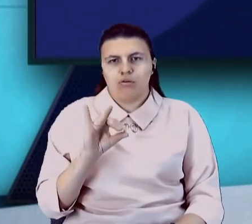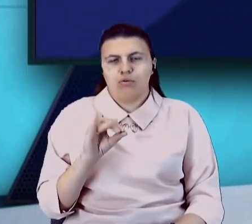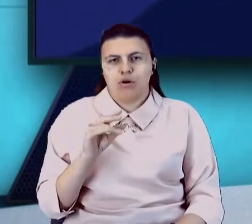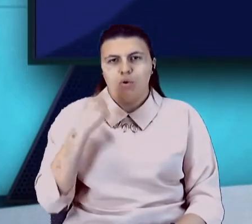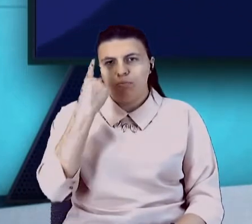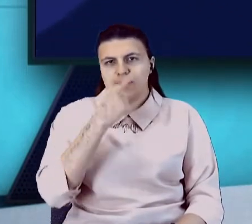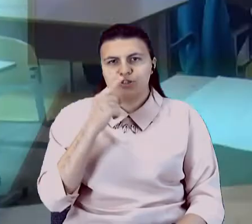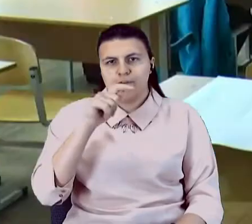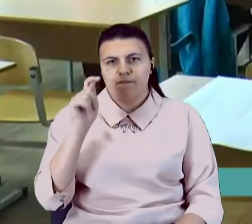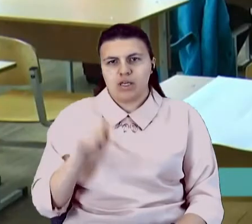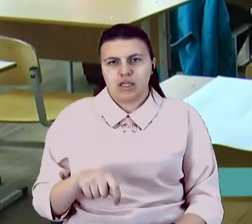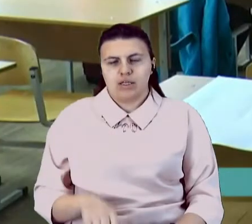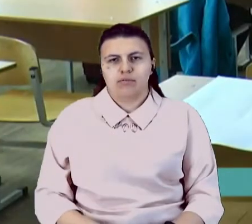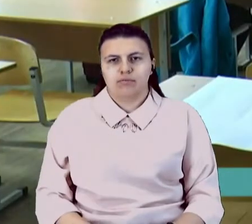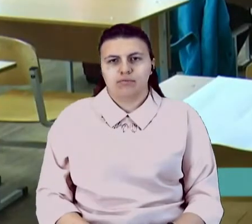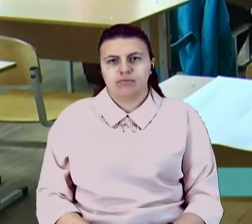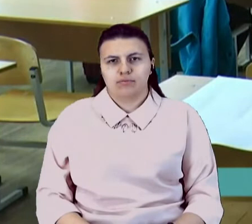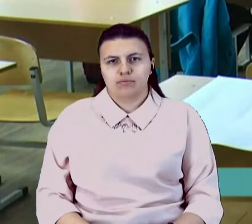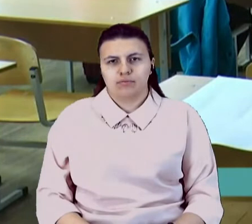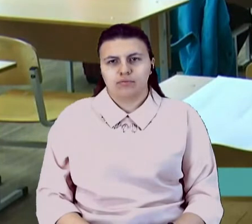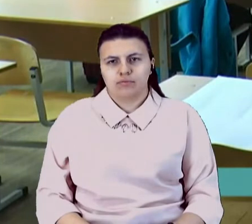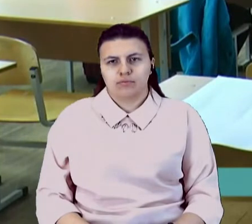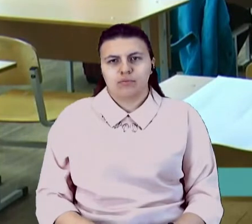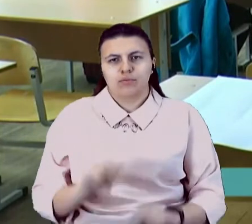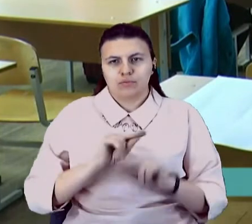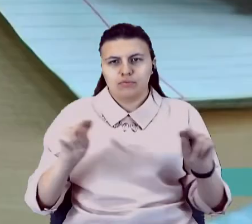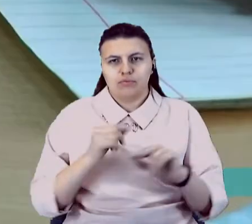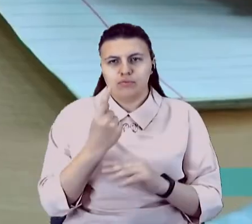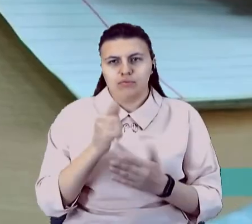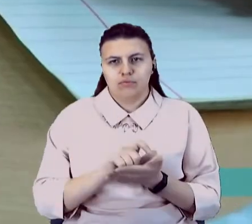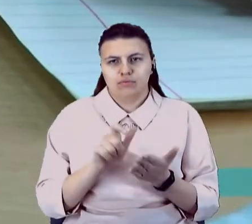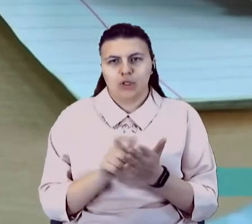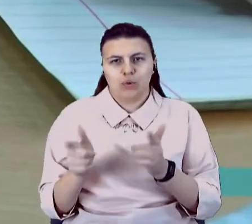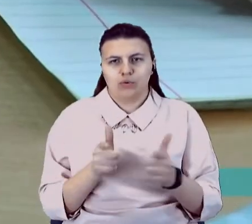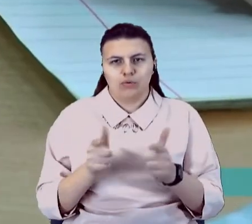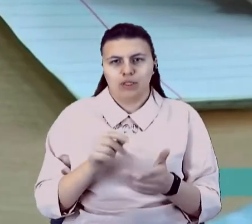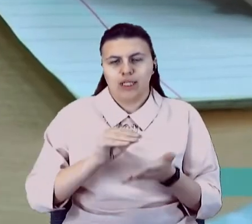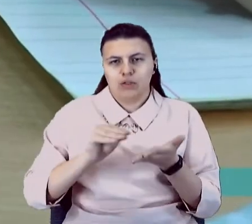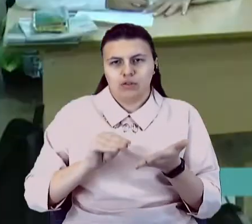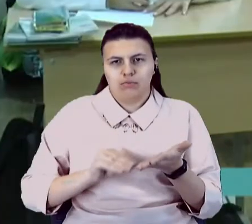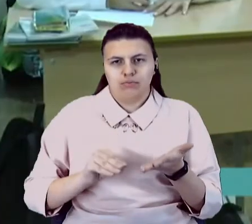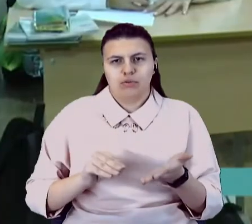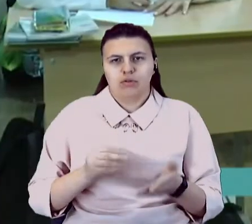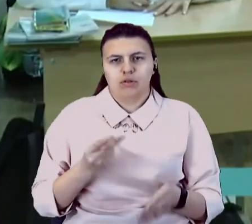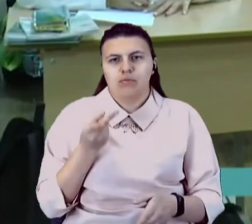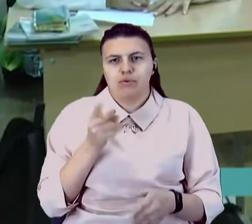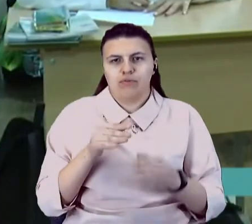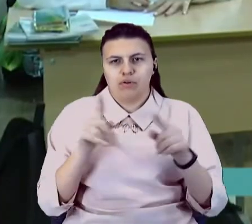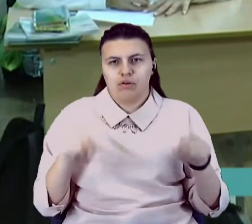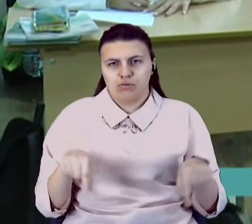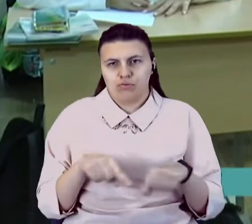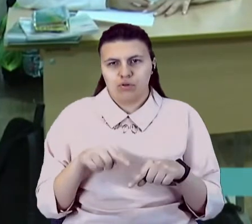сюжеті. Учні 11 класу готуються до диктанту. Пишуть його на подвійних аркошах. Через ноутбук